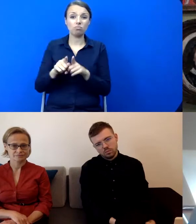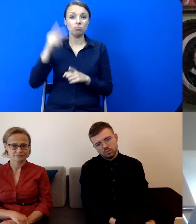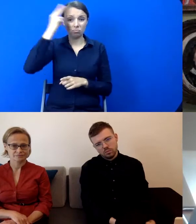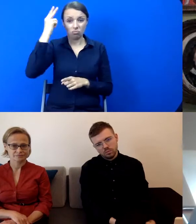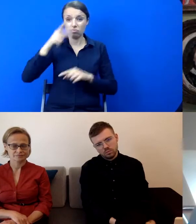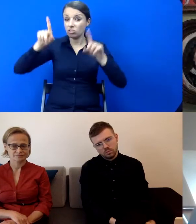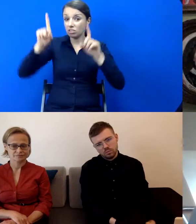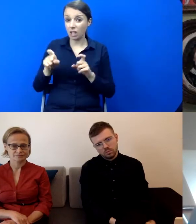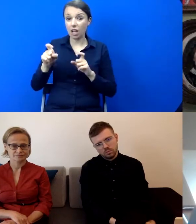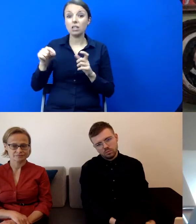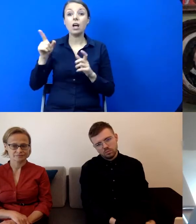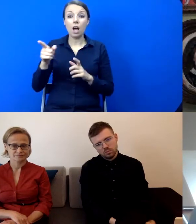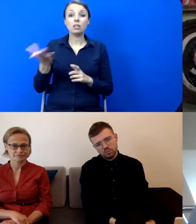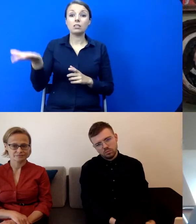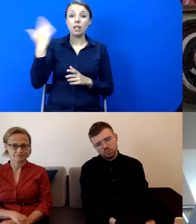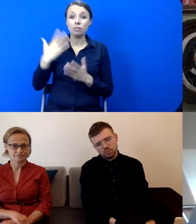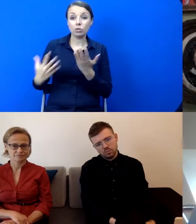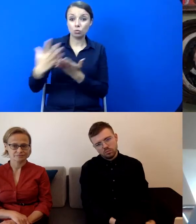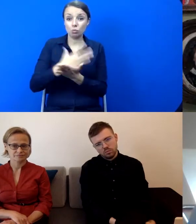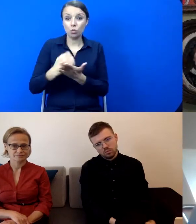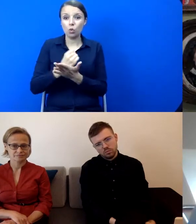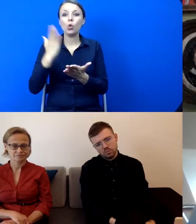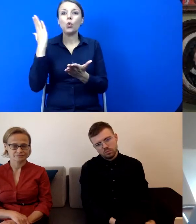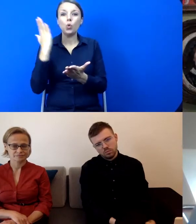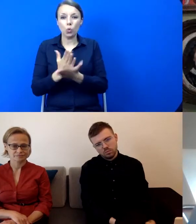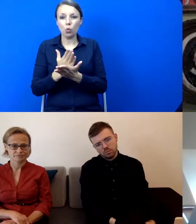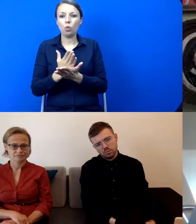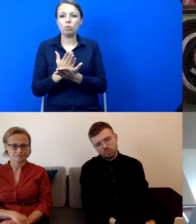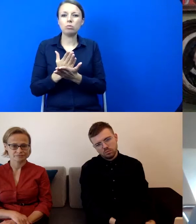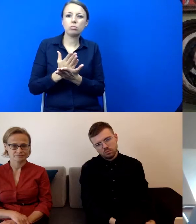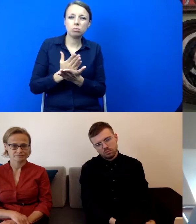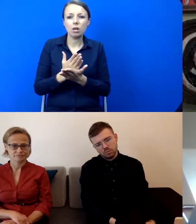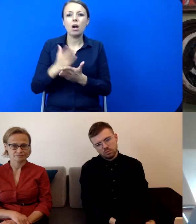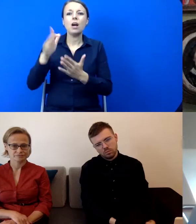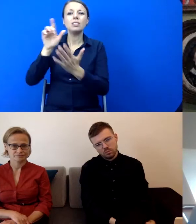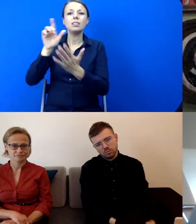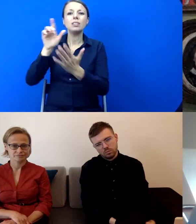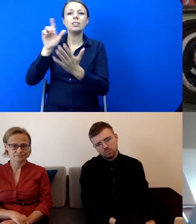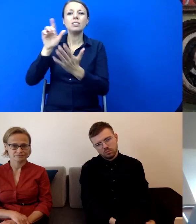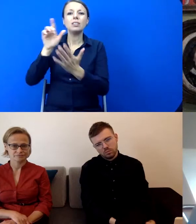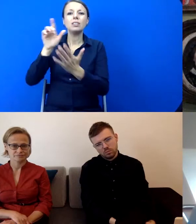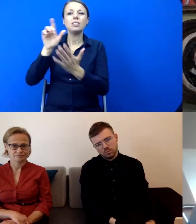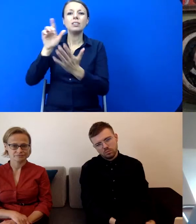te zbiory zostały w, wciągnięte jakby do, do już, do inwentarza Muzeum Narodowego.